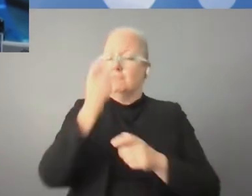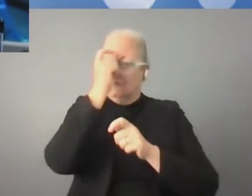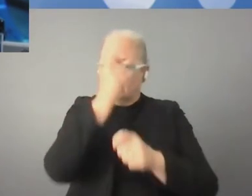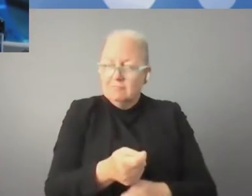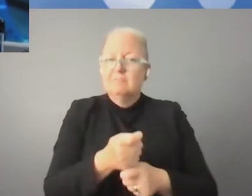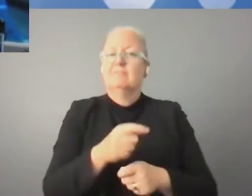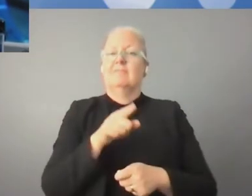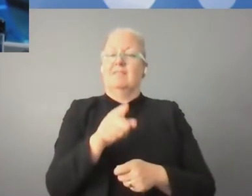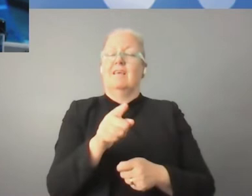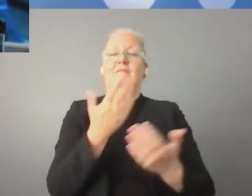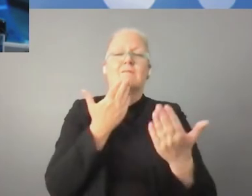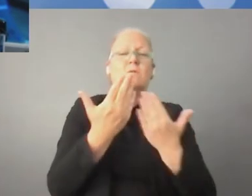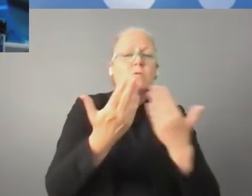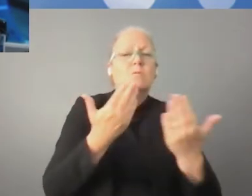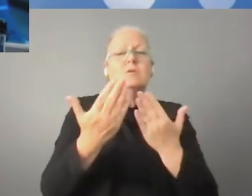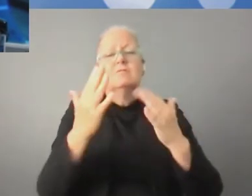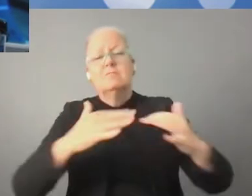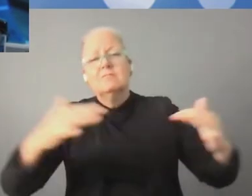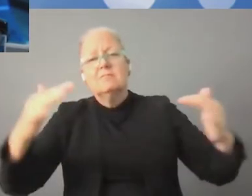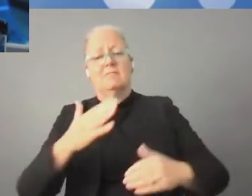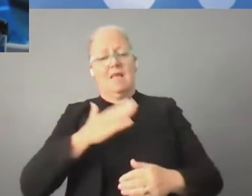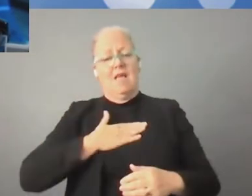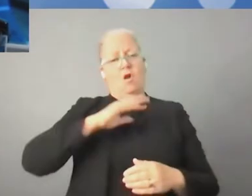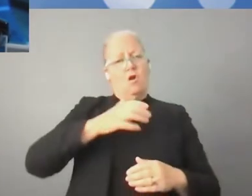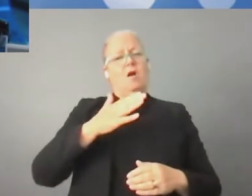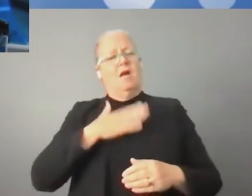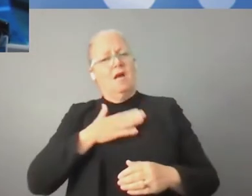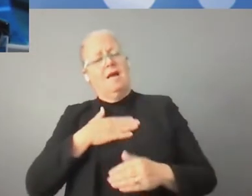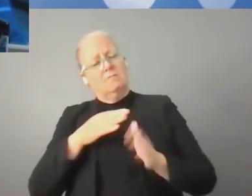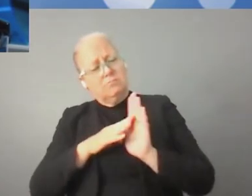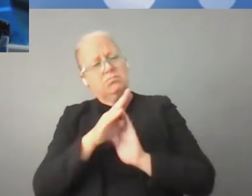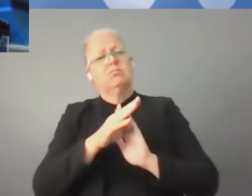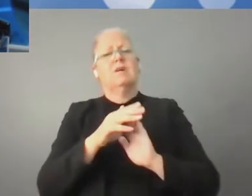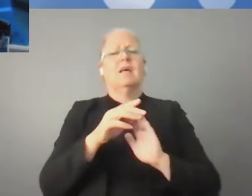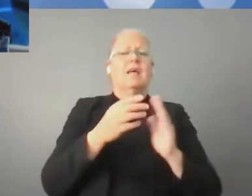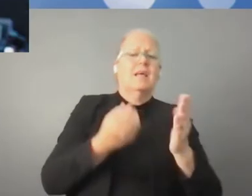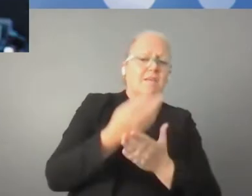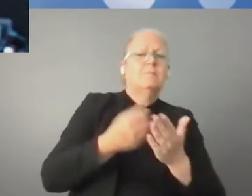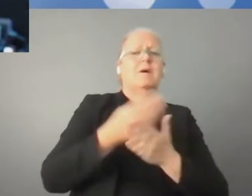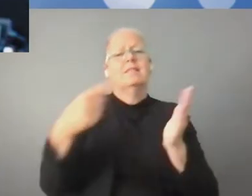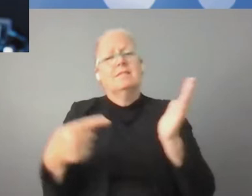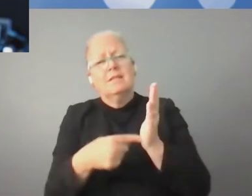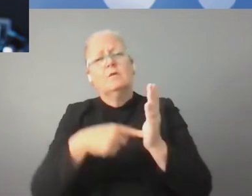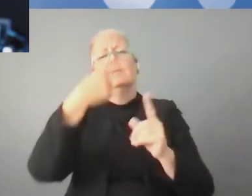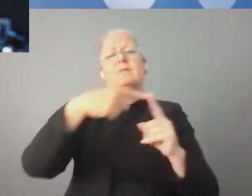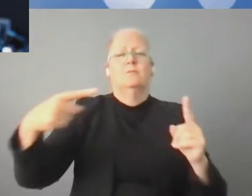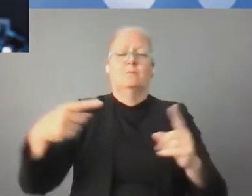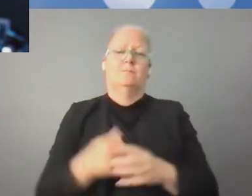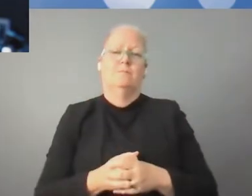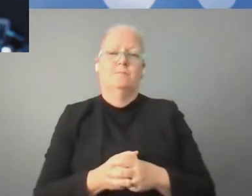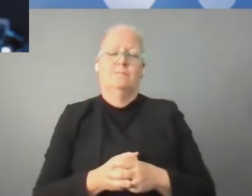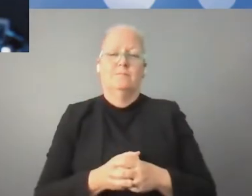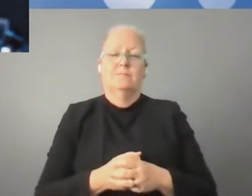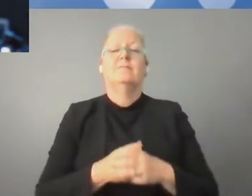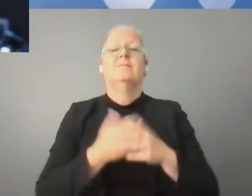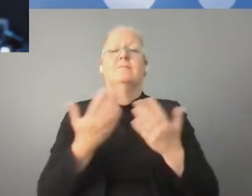gościć państwa u nas i podkreśla to także silną pozycję naszego kraju w tworzeniu technologii cyfrowych i społeczeństwa informacyjnego.